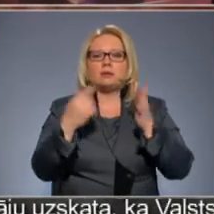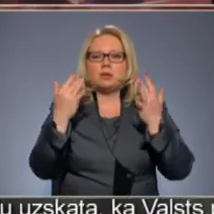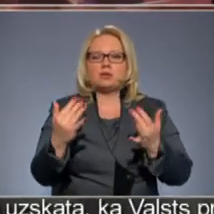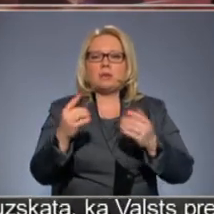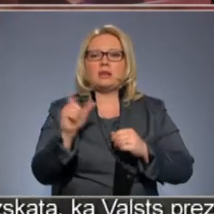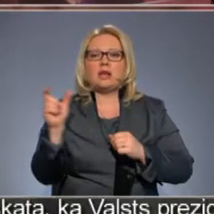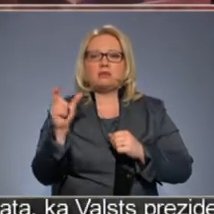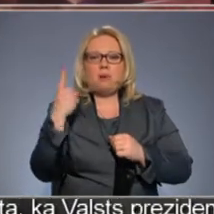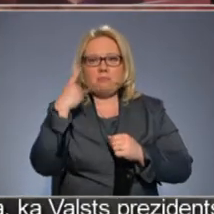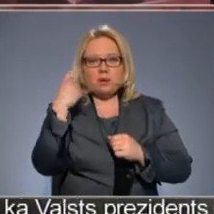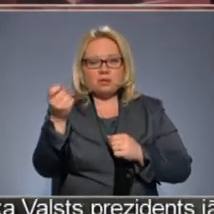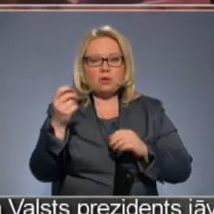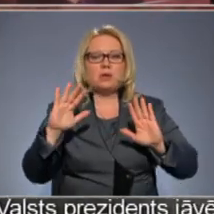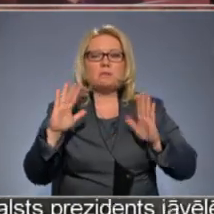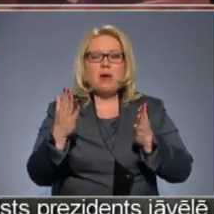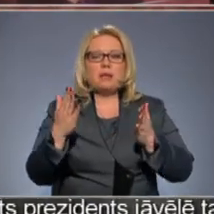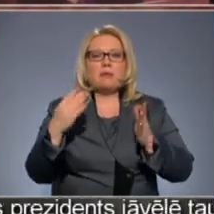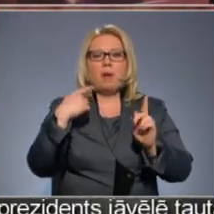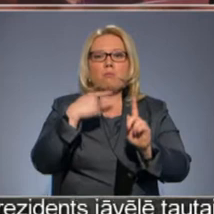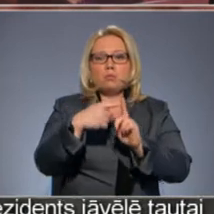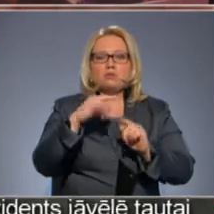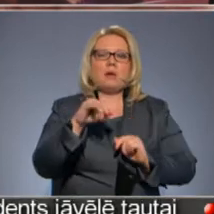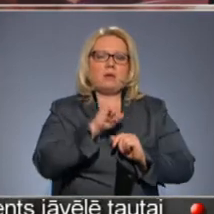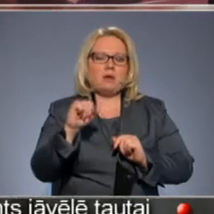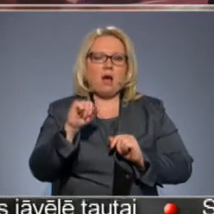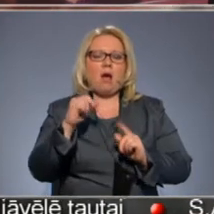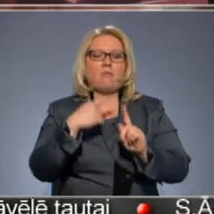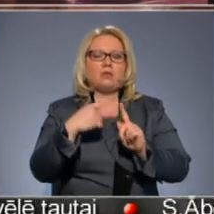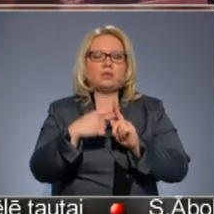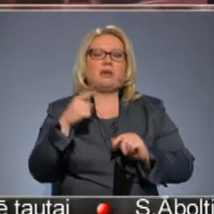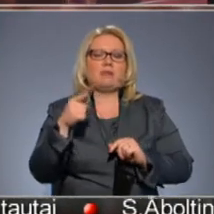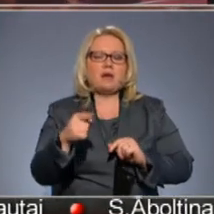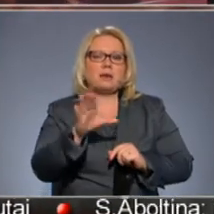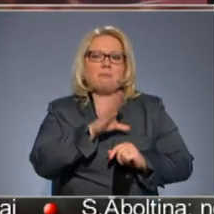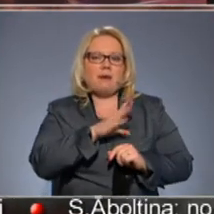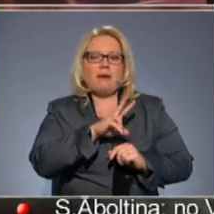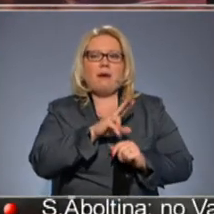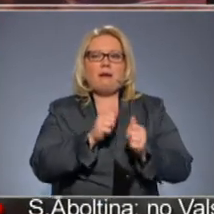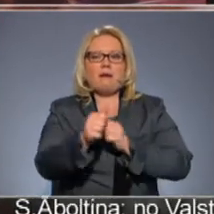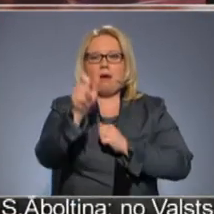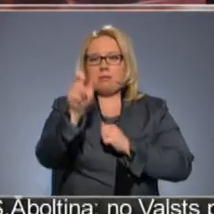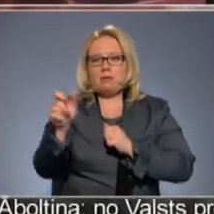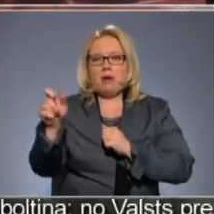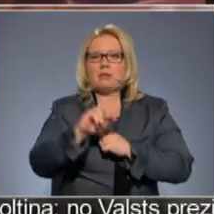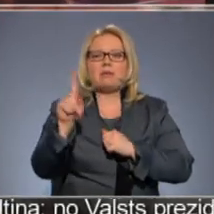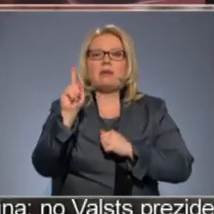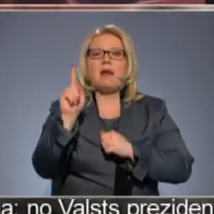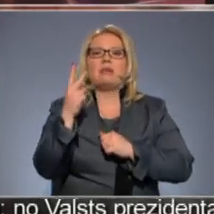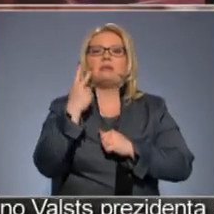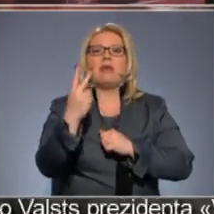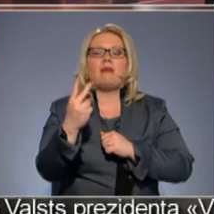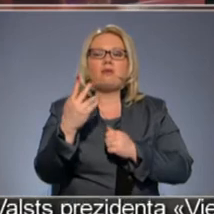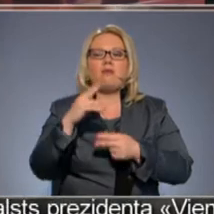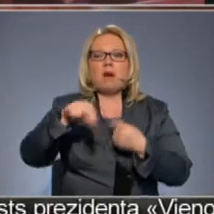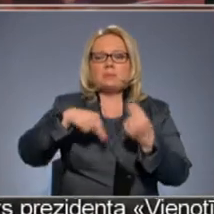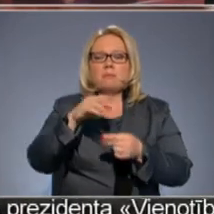drīzumā tiks paziņots. Bet pie tiem plusiem, jā, protams, pozitīvi ir tas, ka pirmkārt bija kandidāti, piedavām nevis tikai divi kandidāti, ko